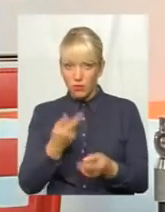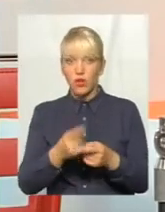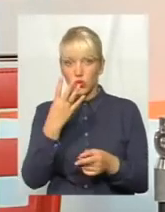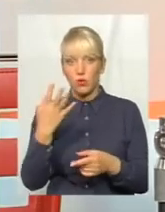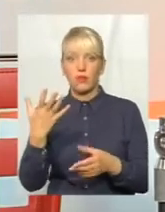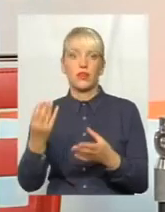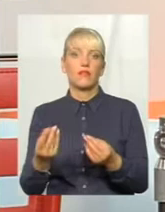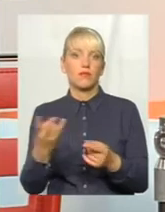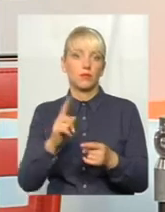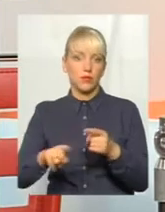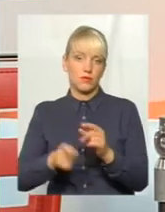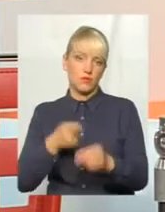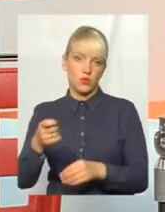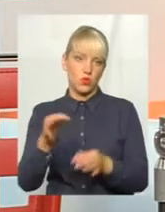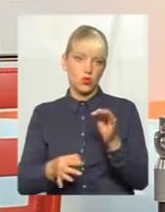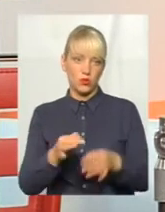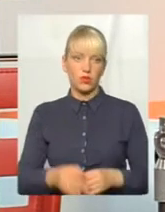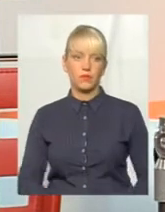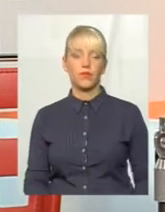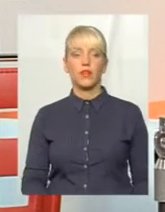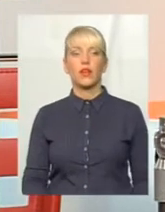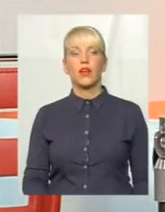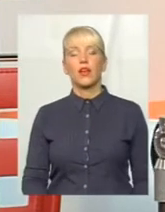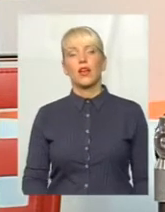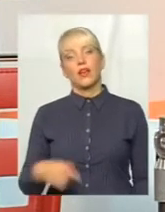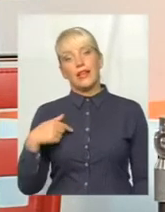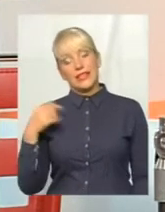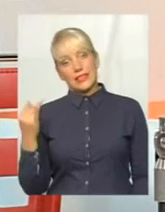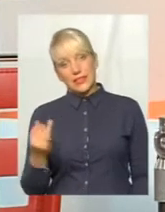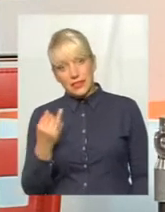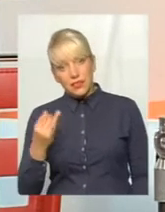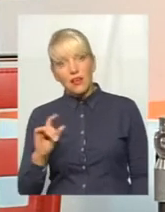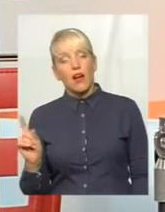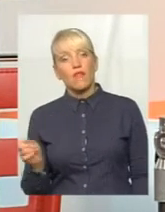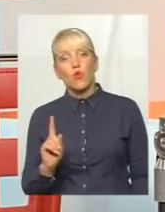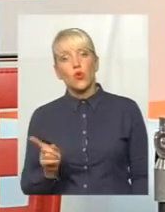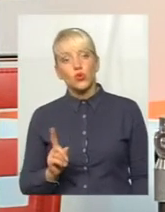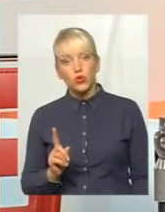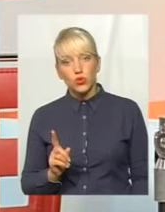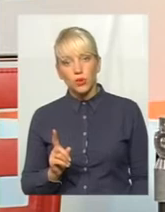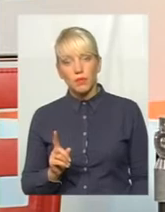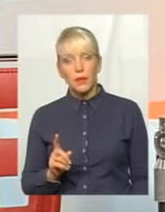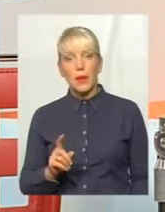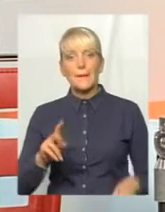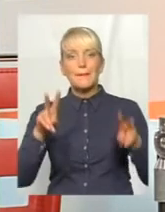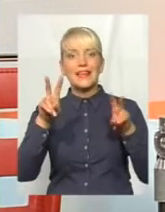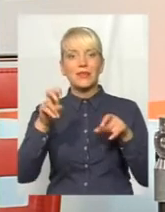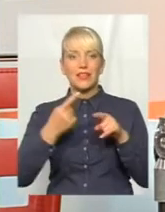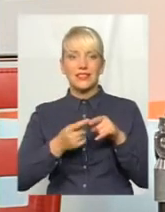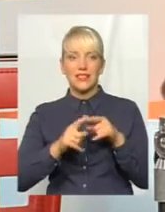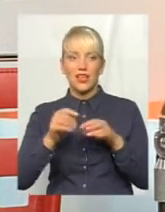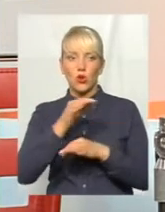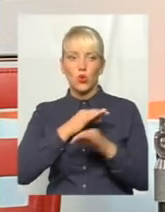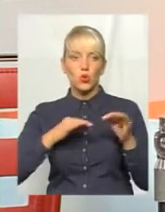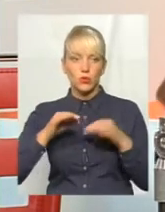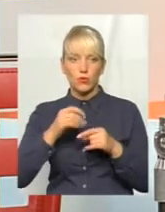Це треба, предмет, саме цікаве, що предмет цієї розмови нашої, це